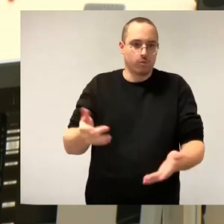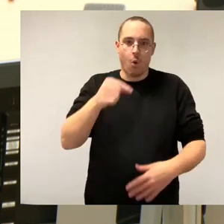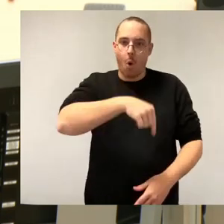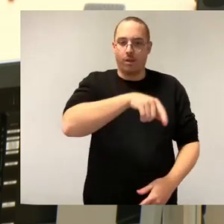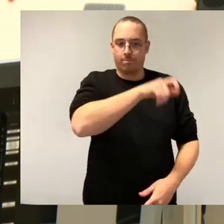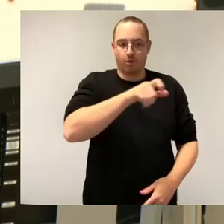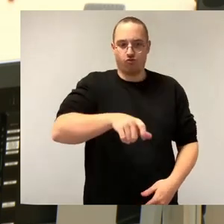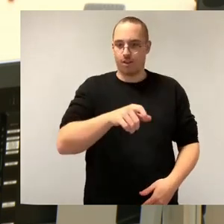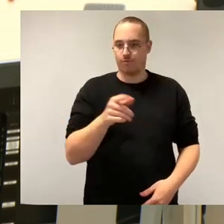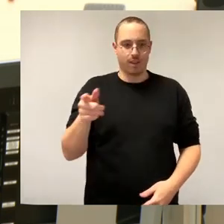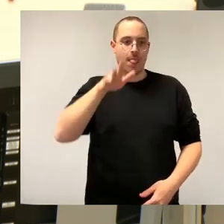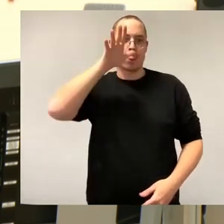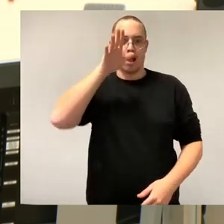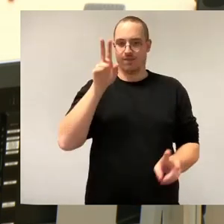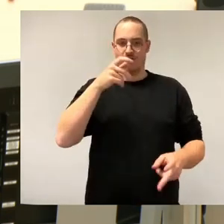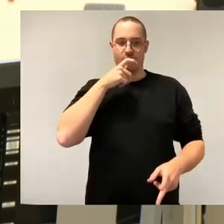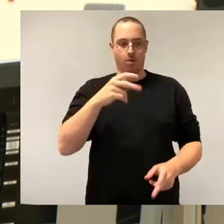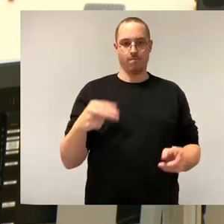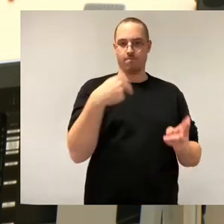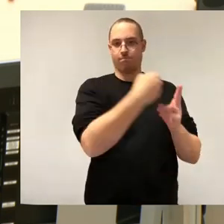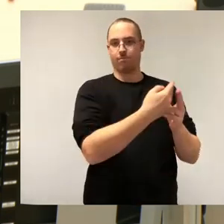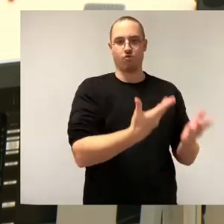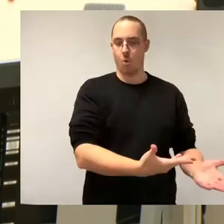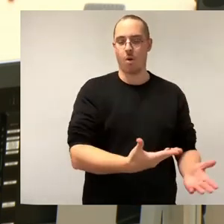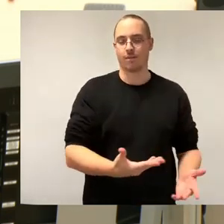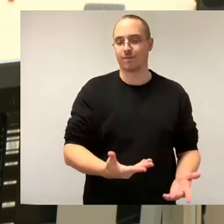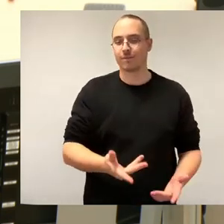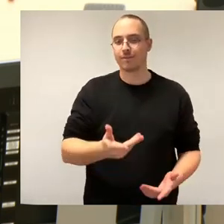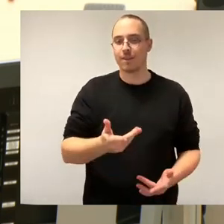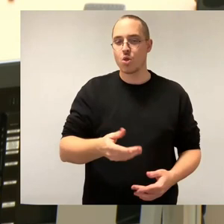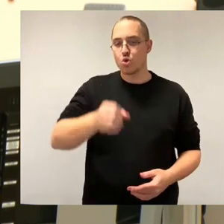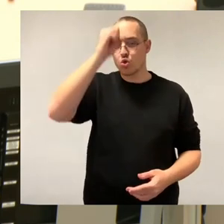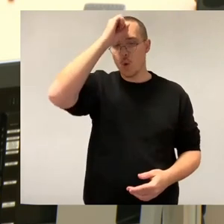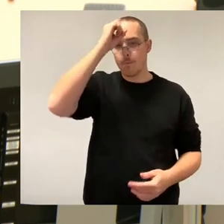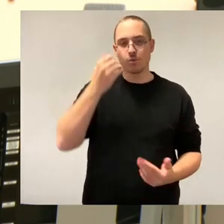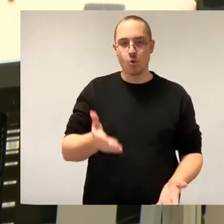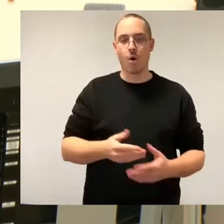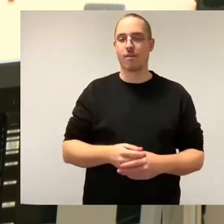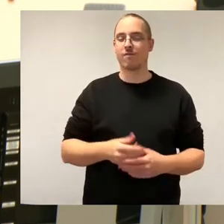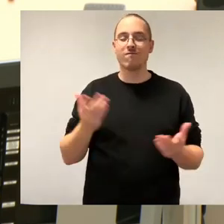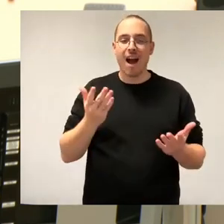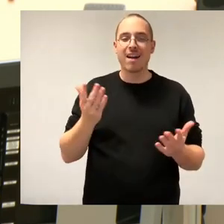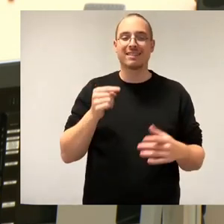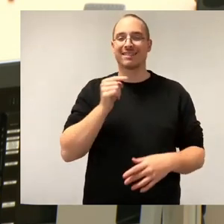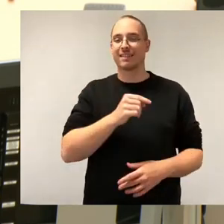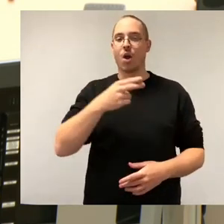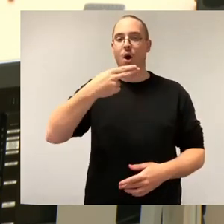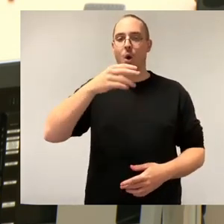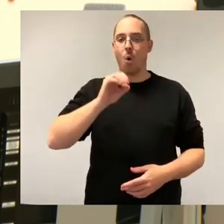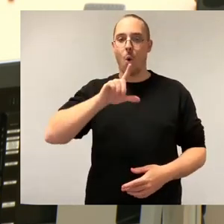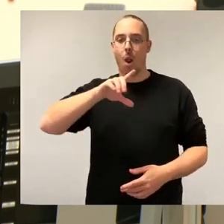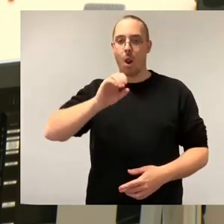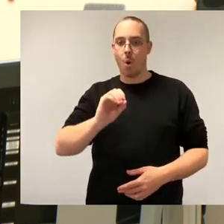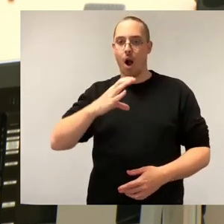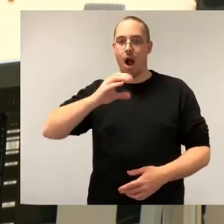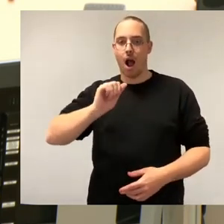und es ist meines Erachtens eine Form des Holocaust-Leugnens. Leider sieht es die Gerichte nicht so. Leider. Aber denken Sie mal darüber